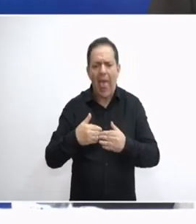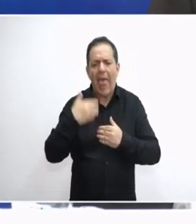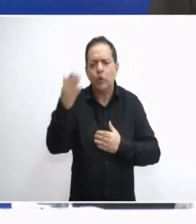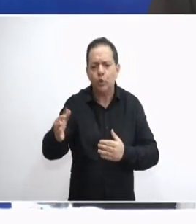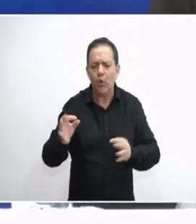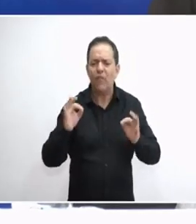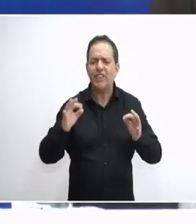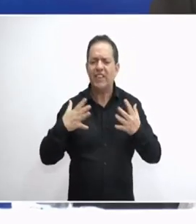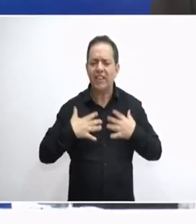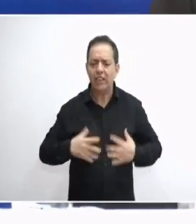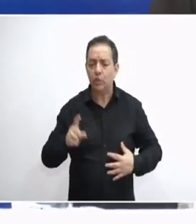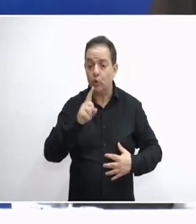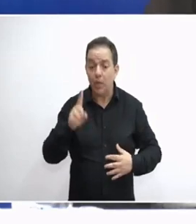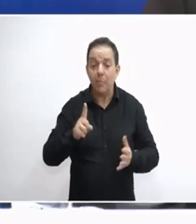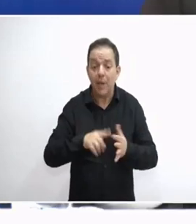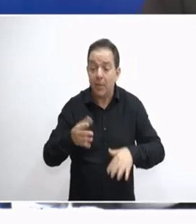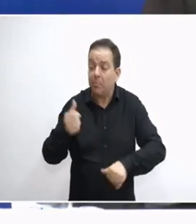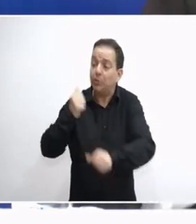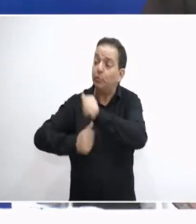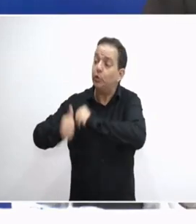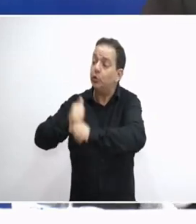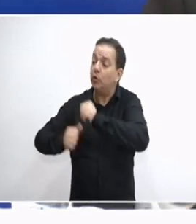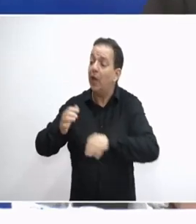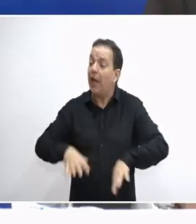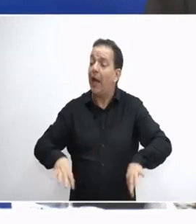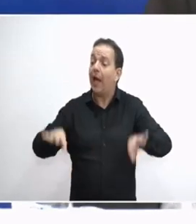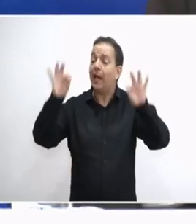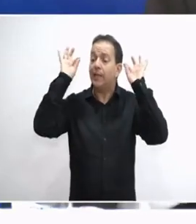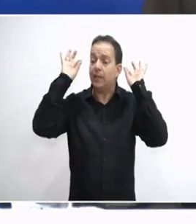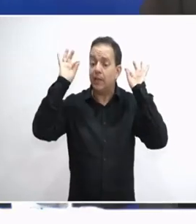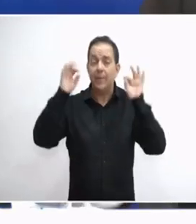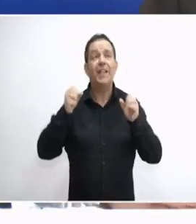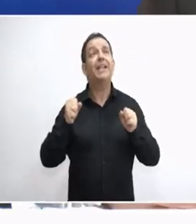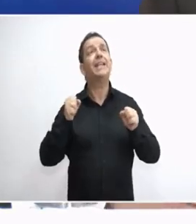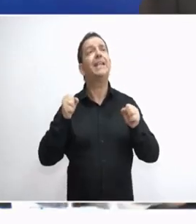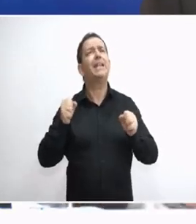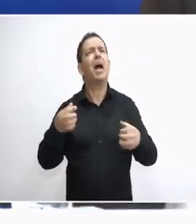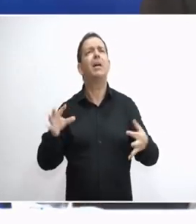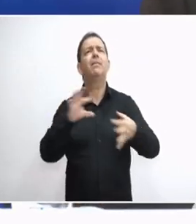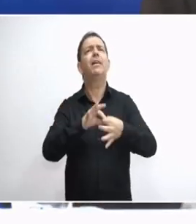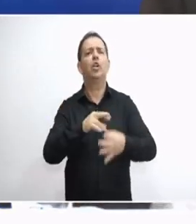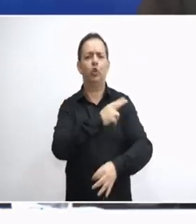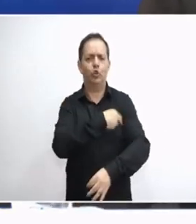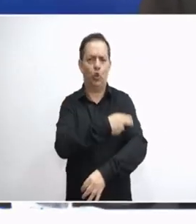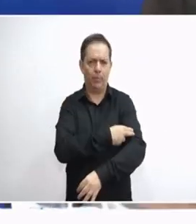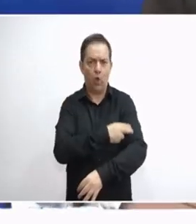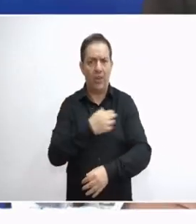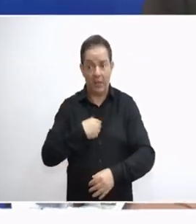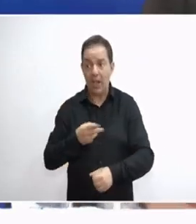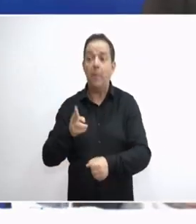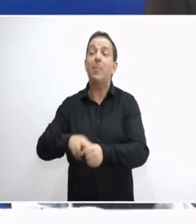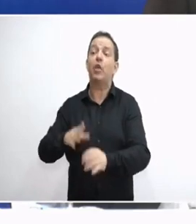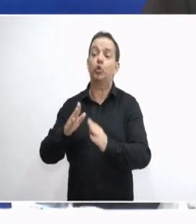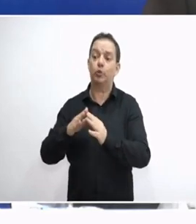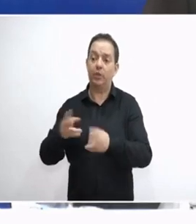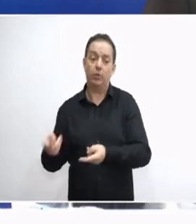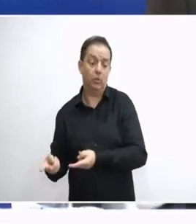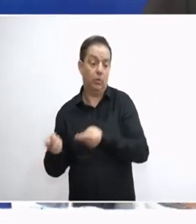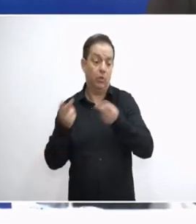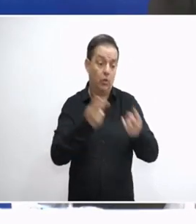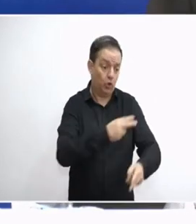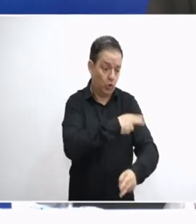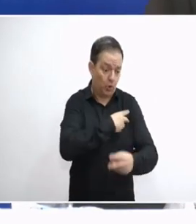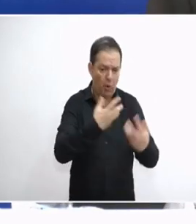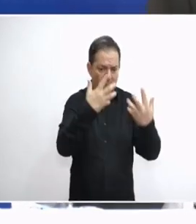Θα πρέπει να πάμε στην αρχή. Η υγεία, όλοι μιλάνε για υγεία, μιλάνε για νοσοκομεία. Τι να κάνουν ένα νοσοκομείο, αντί να πεθάνω στο σπίτι μου, να πάω να πεθάνω στο νοσοκομείο σε ένα κρεβάτι